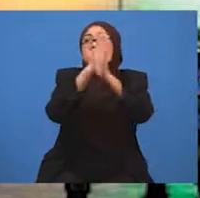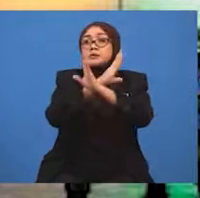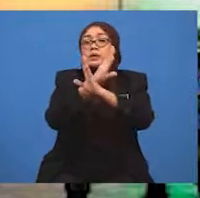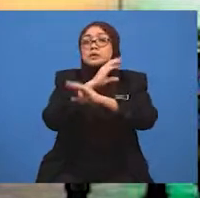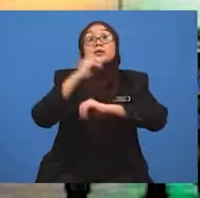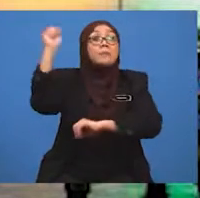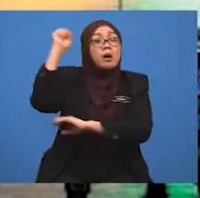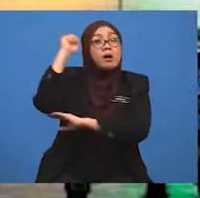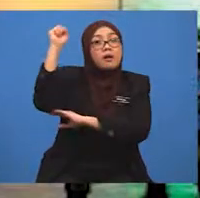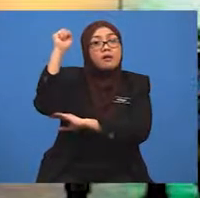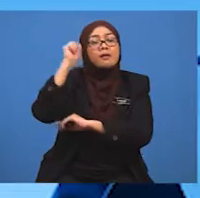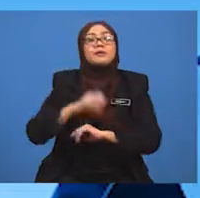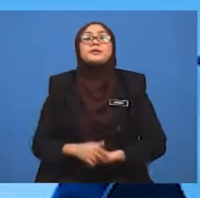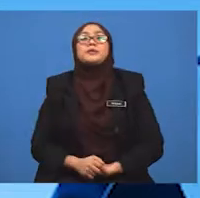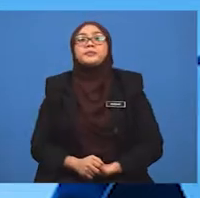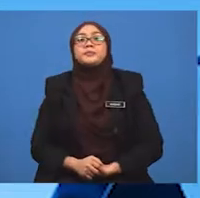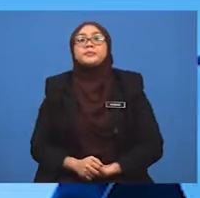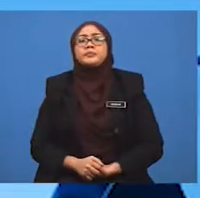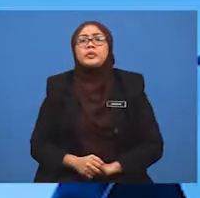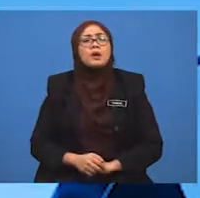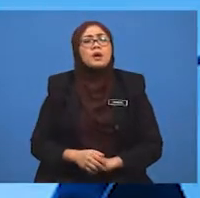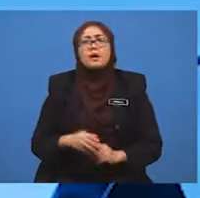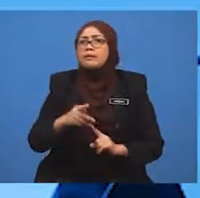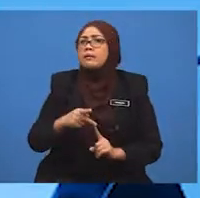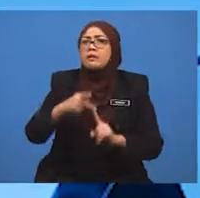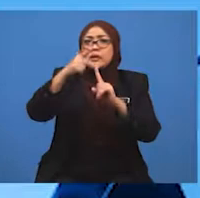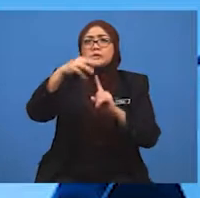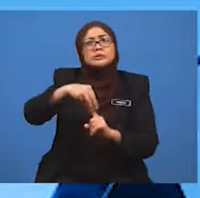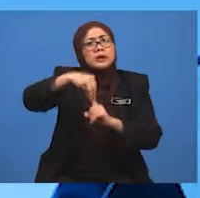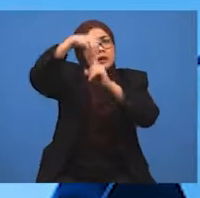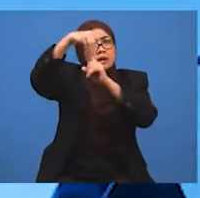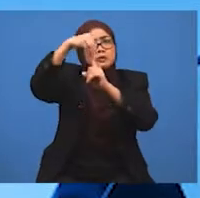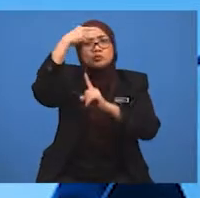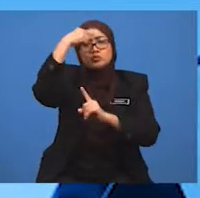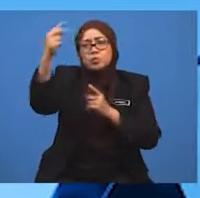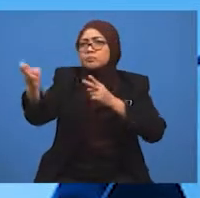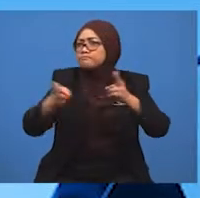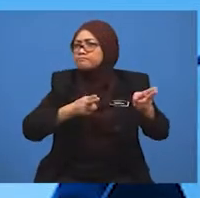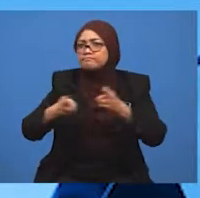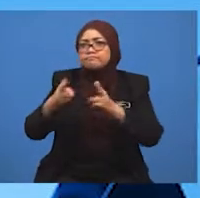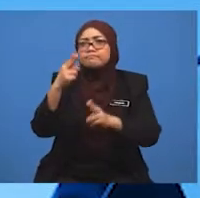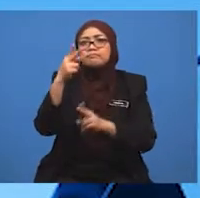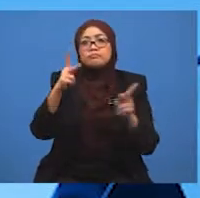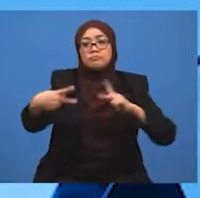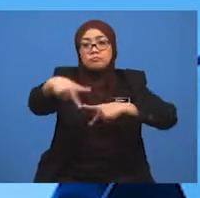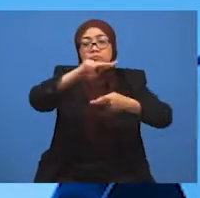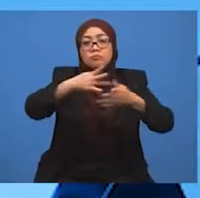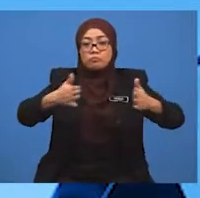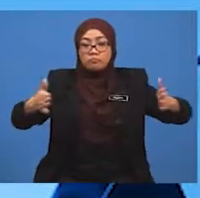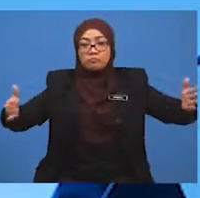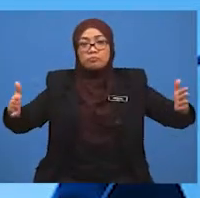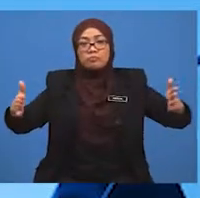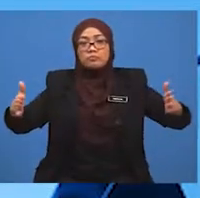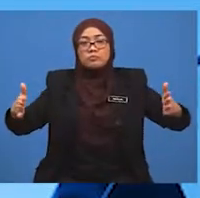pelabuhan khusus untuk mengendalikan kontena. Di pelabuhan ini, hampir